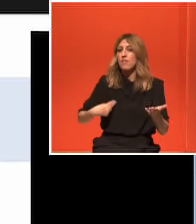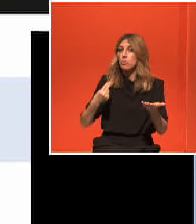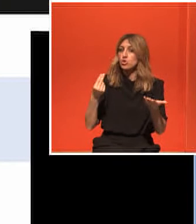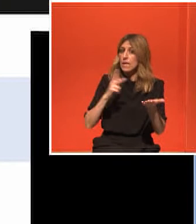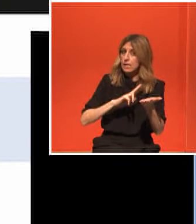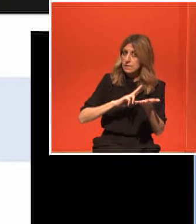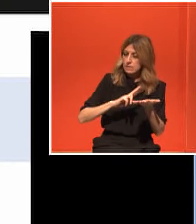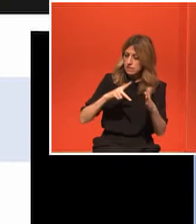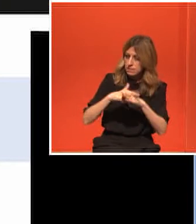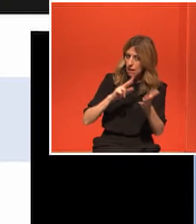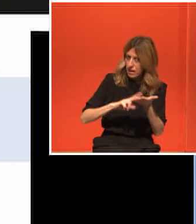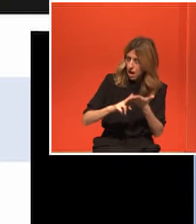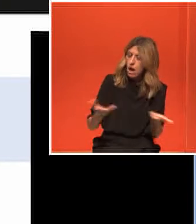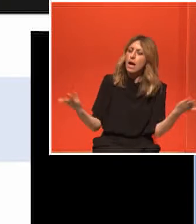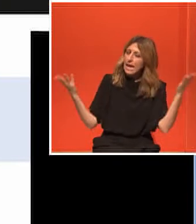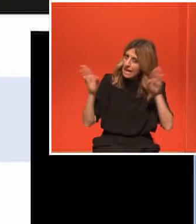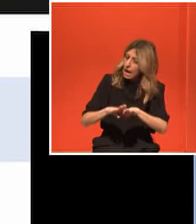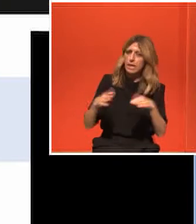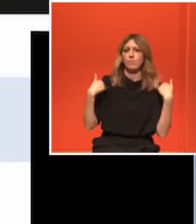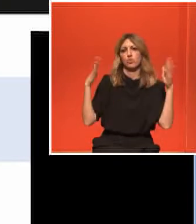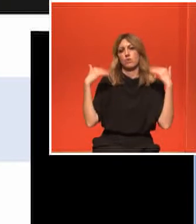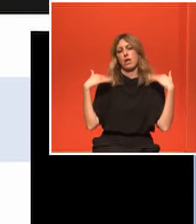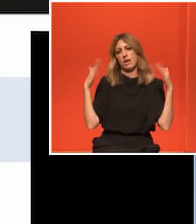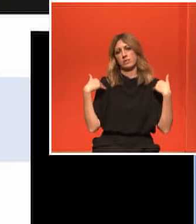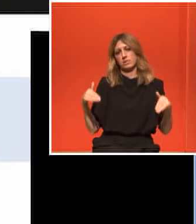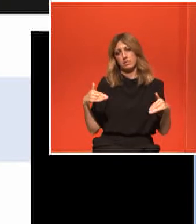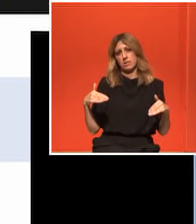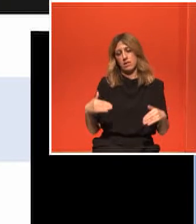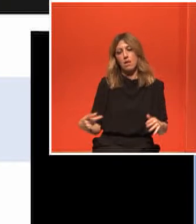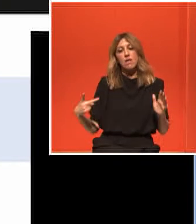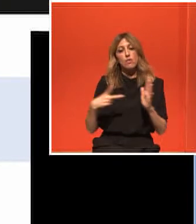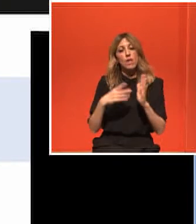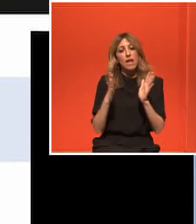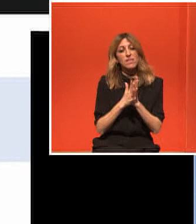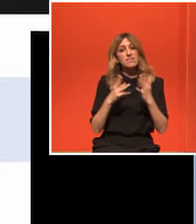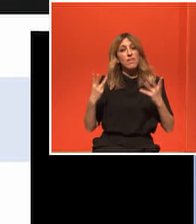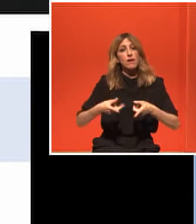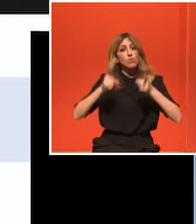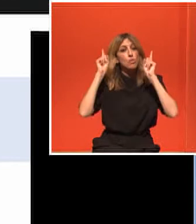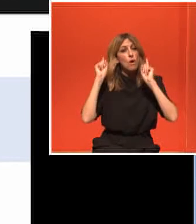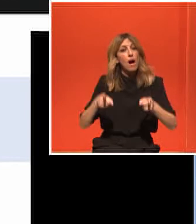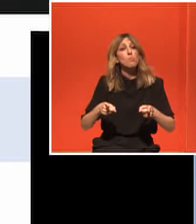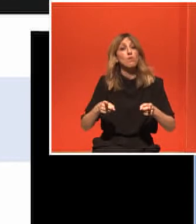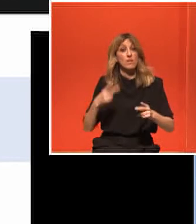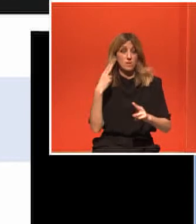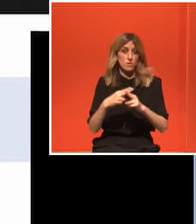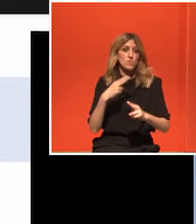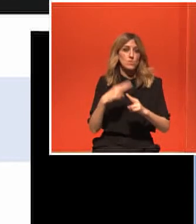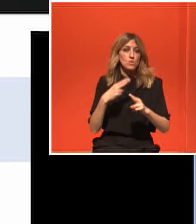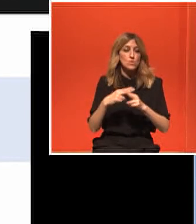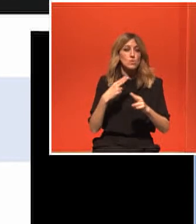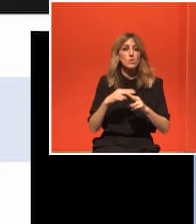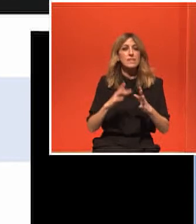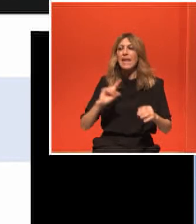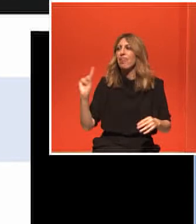Η απόφαση λοιπόν του Κεντρικού Συμβουλίου του 2018 να την εντάξει ως συμπληρωματική θεραπεία ήταν το πρώτο